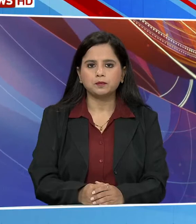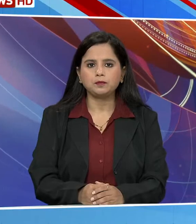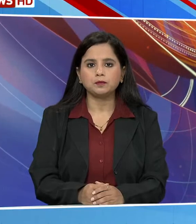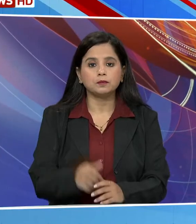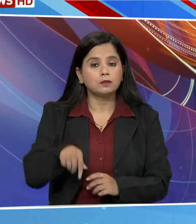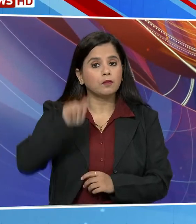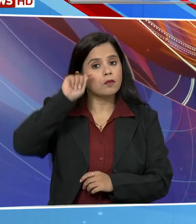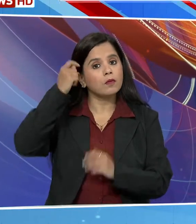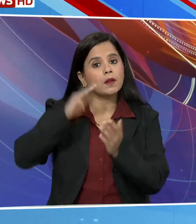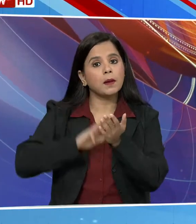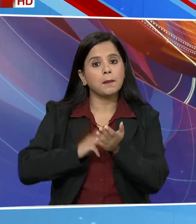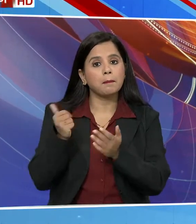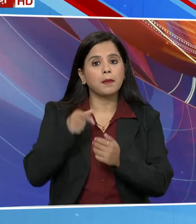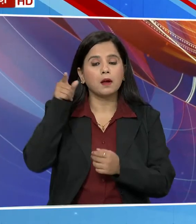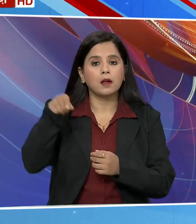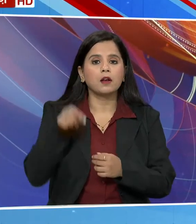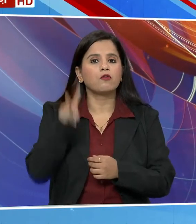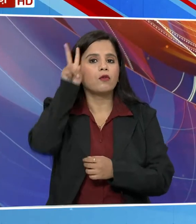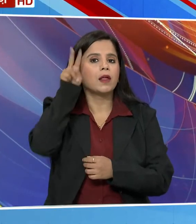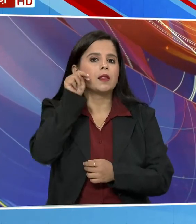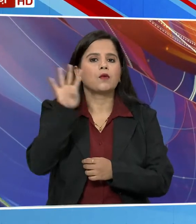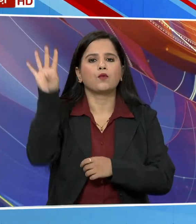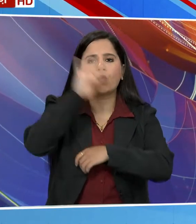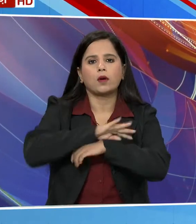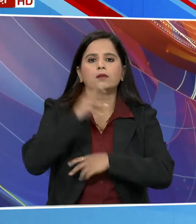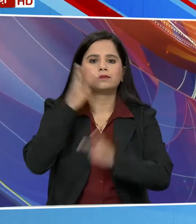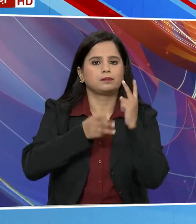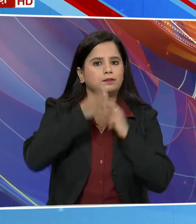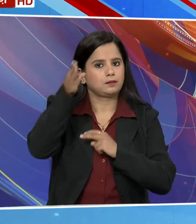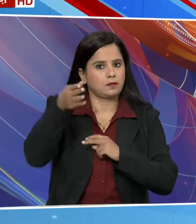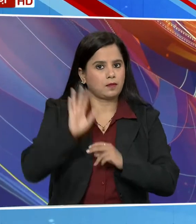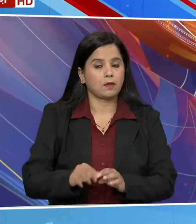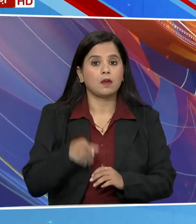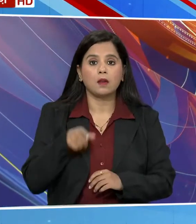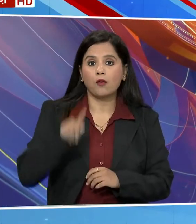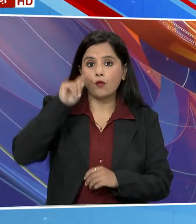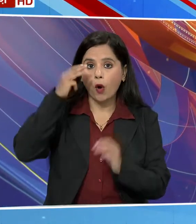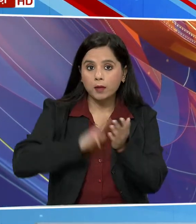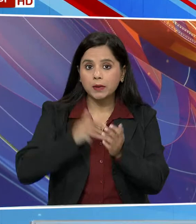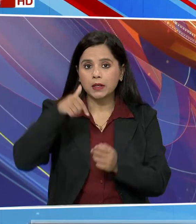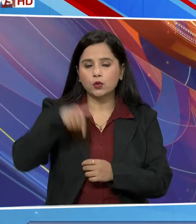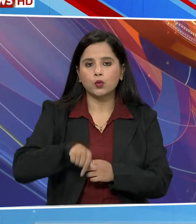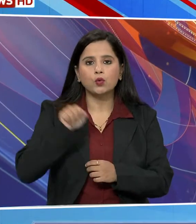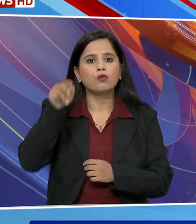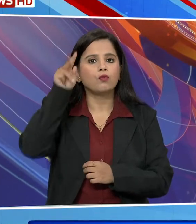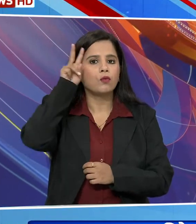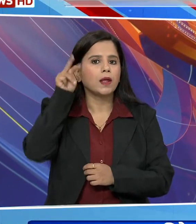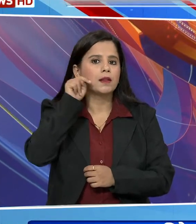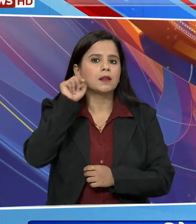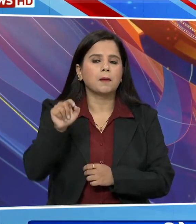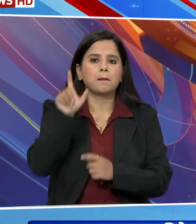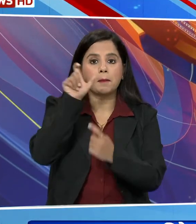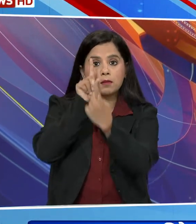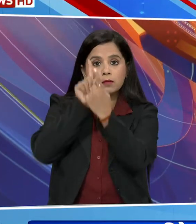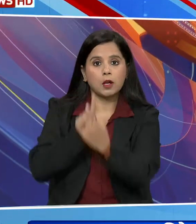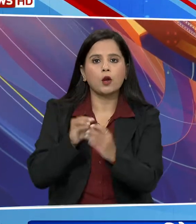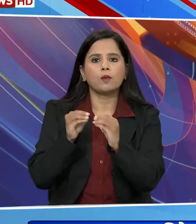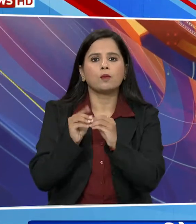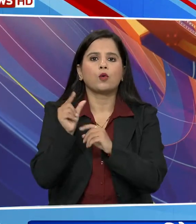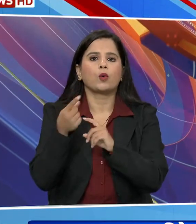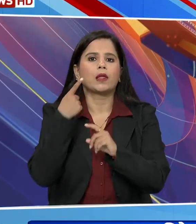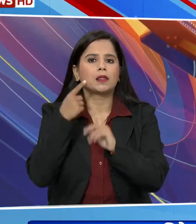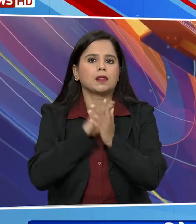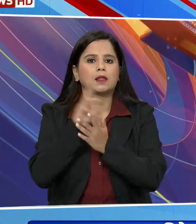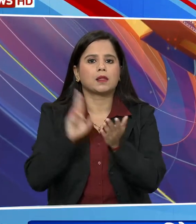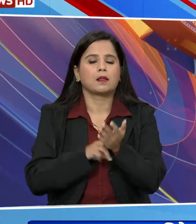विदेश मन्फी डॉक्र एशेशंकर वियतनाम की चार दिवसी यात्रा पर है एशेशंकर आज अपने वियतनामी समकक्ष बोईथान